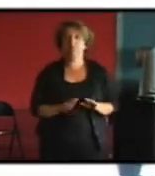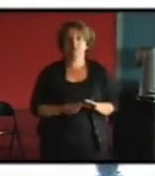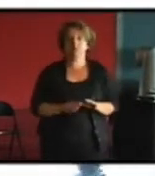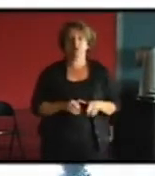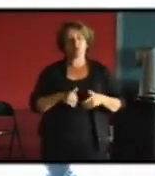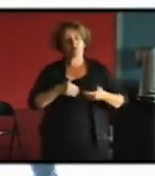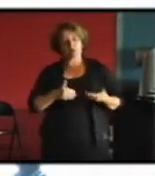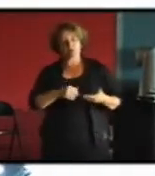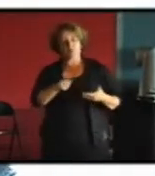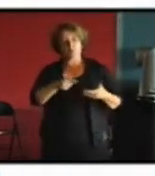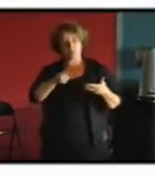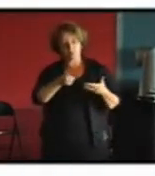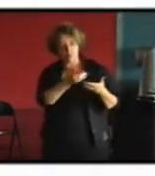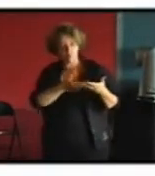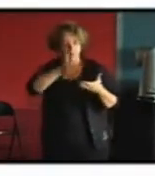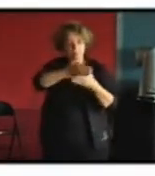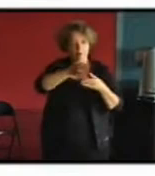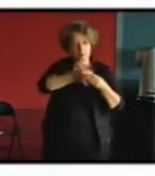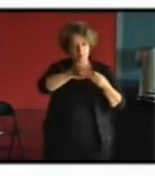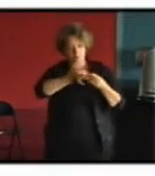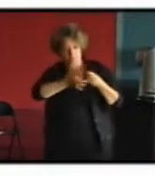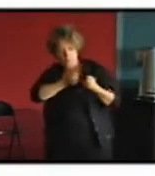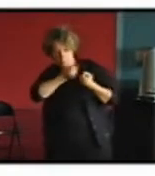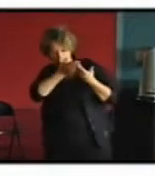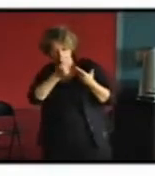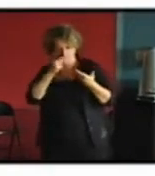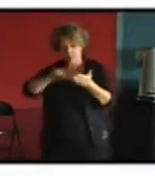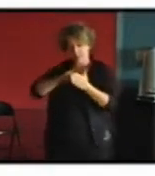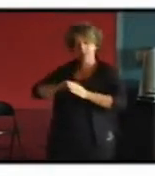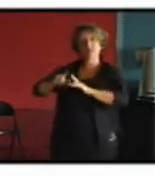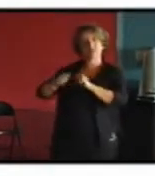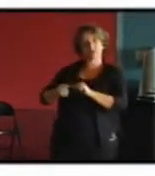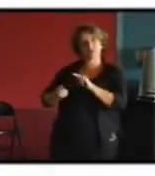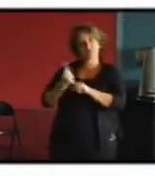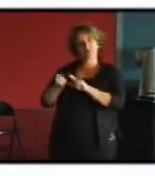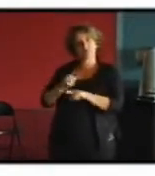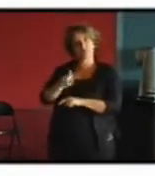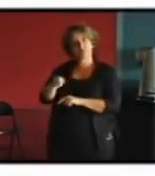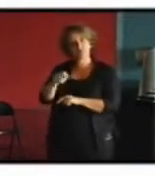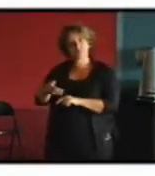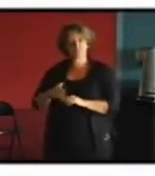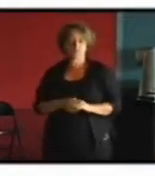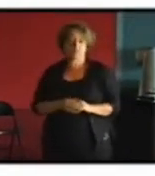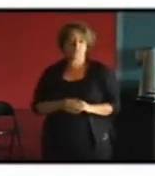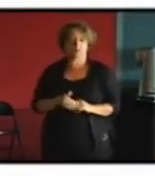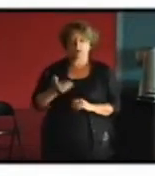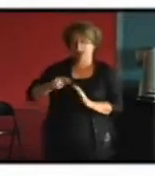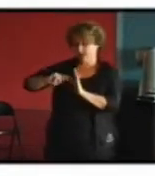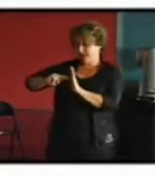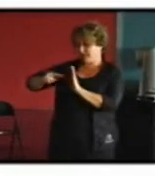qu'on peut y faire il y a des techniques particulières de travailler sur l'ancien qui respecte